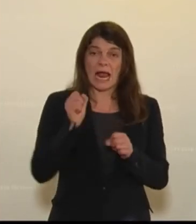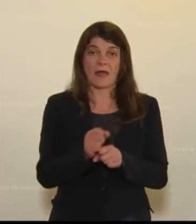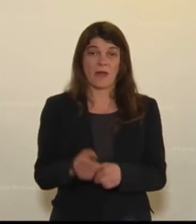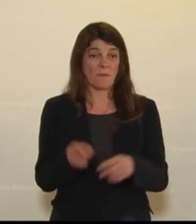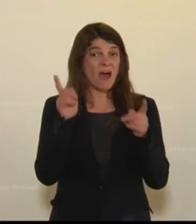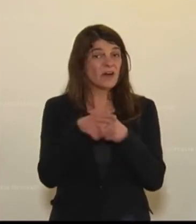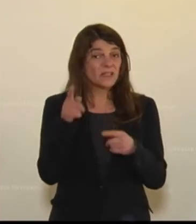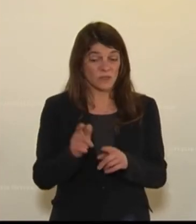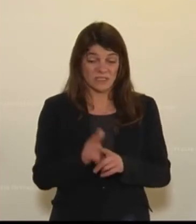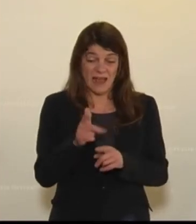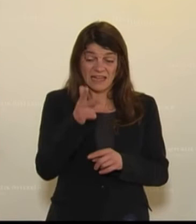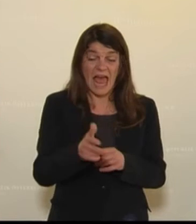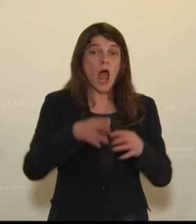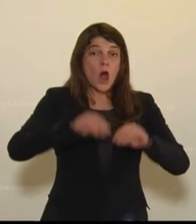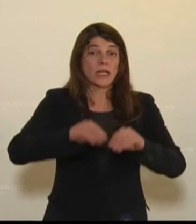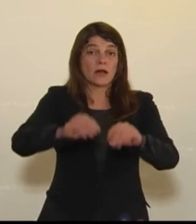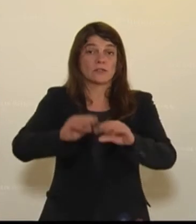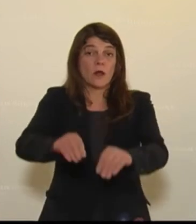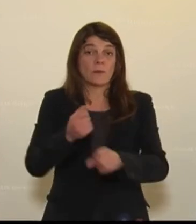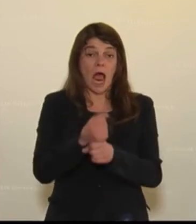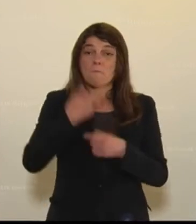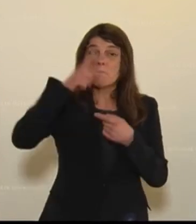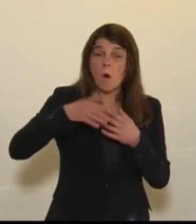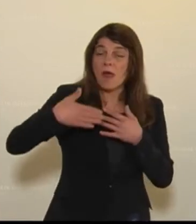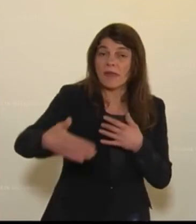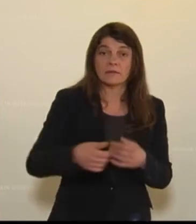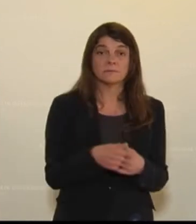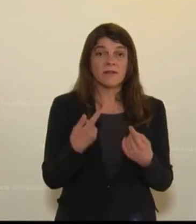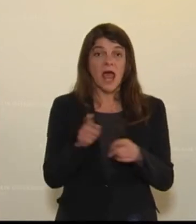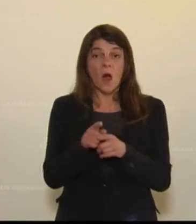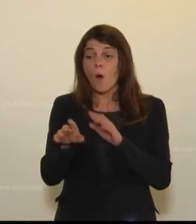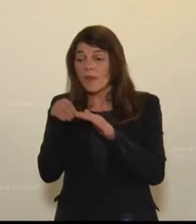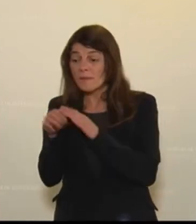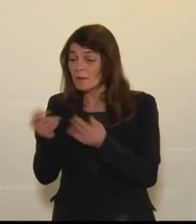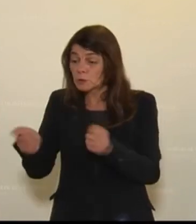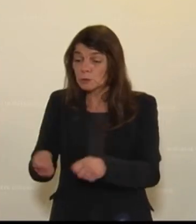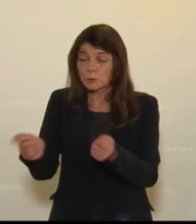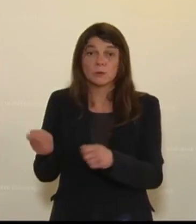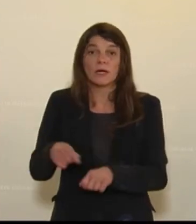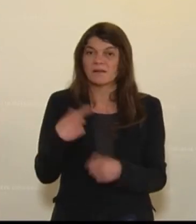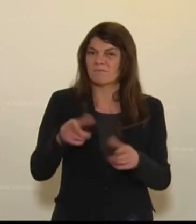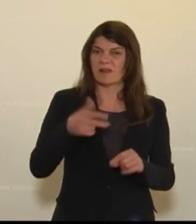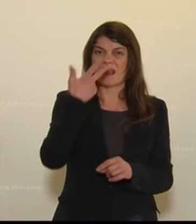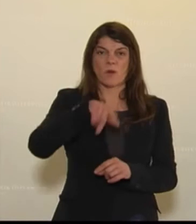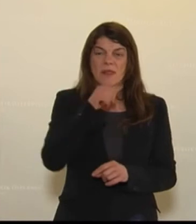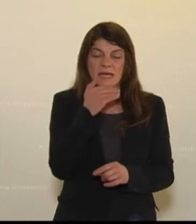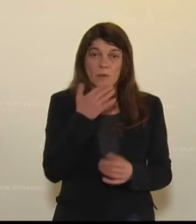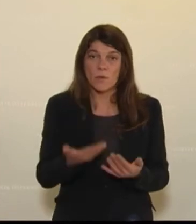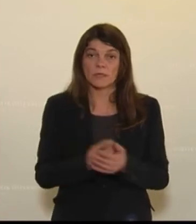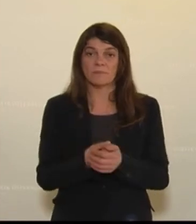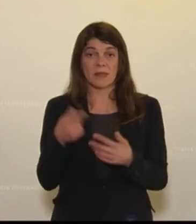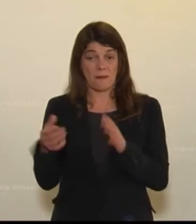Aber wenn Sie zwei oder drei Lockdowns machen, wenn Sie über Monate auch Unternehmen zusperren, dann reichen drei Monate nicht aus. Die